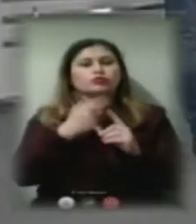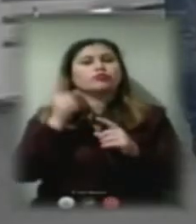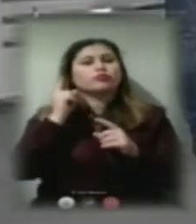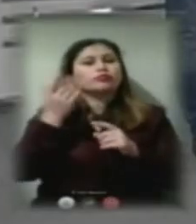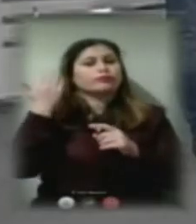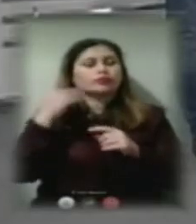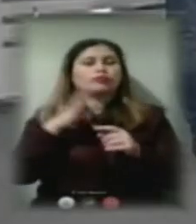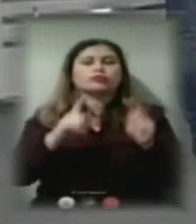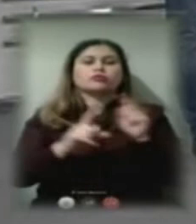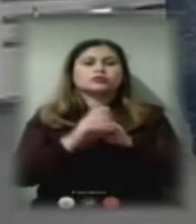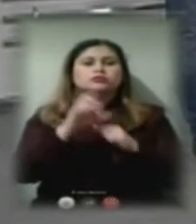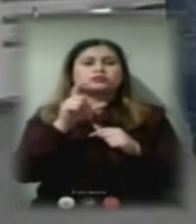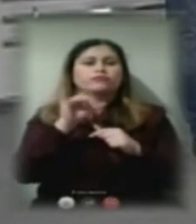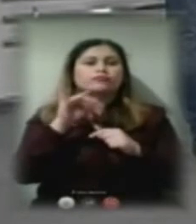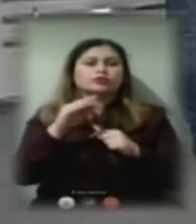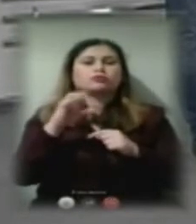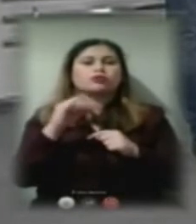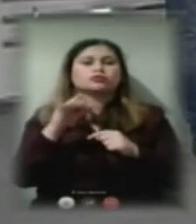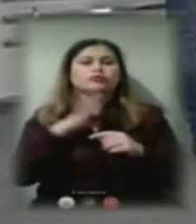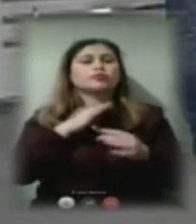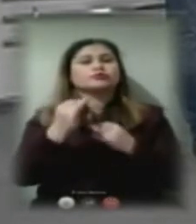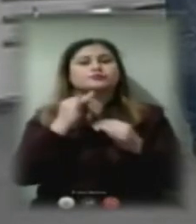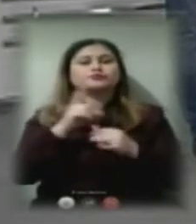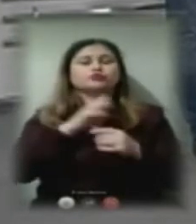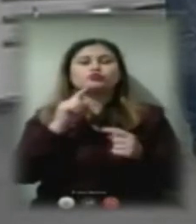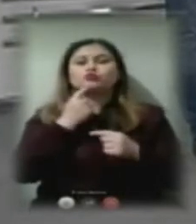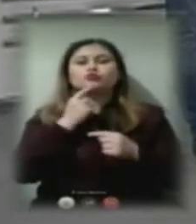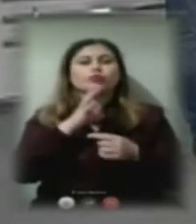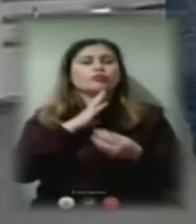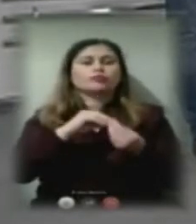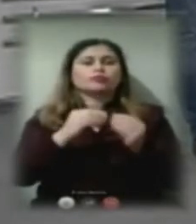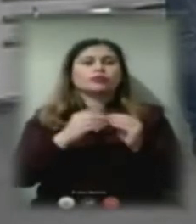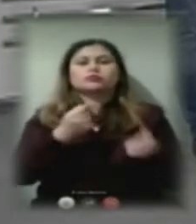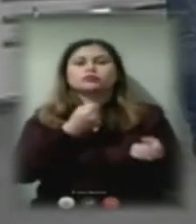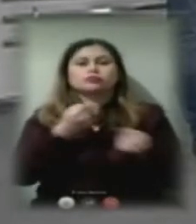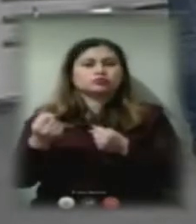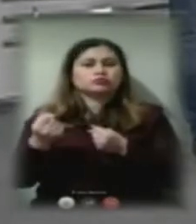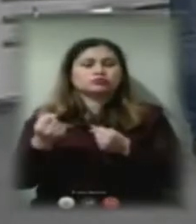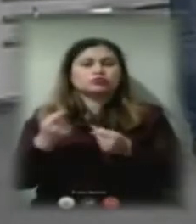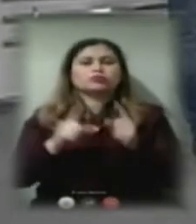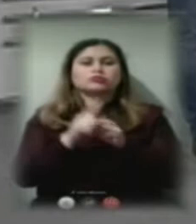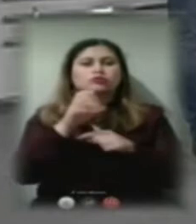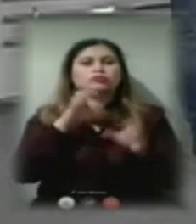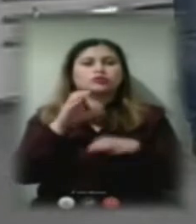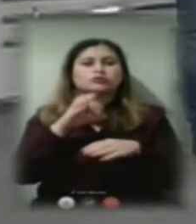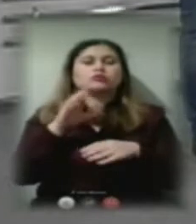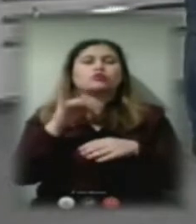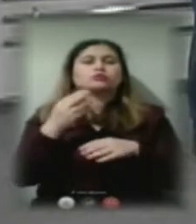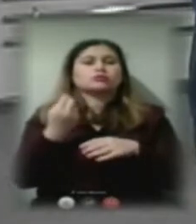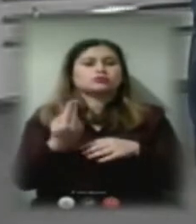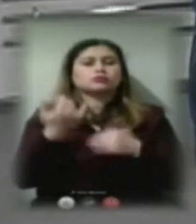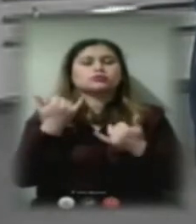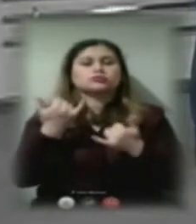час звітів «Наживо» ми говорили тоді про ті труднощі, що може бути затримка з початком сезону у ТЕЦ. Цього разу обидва